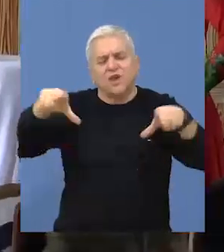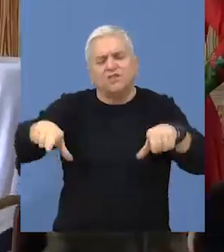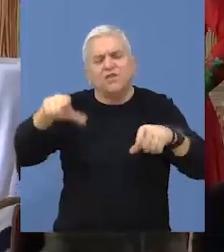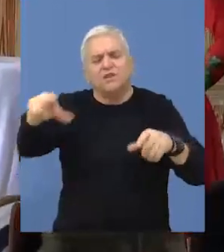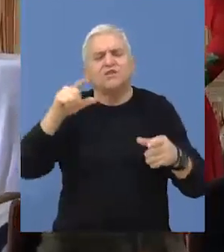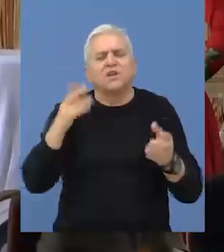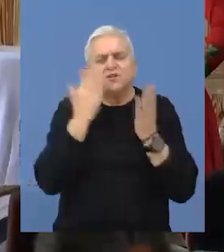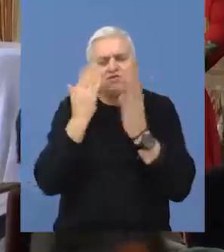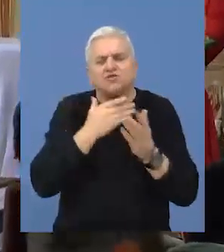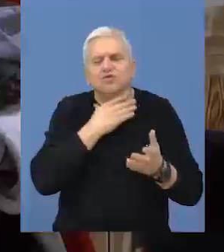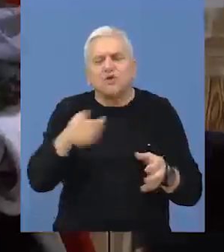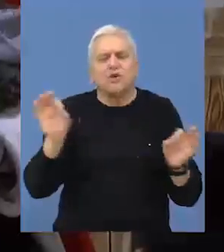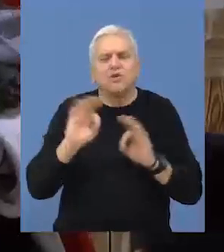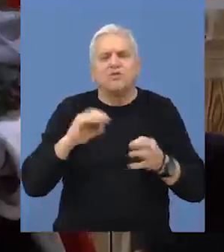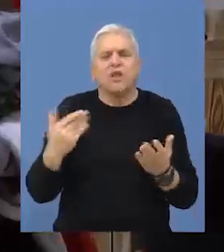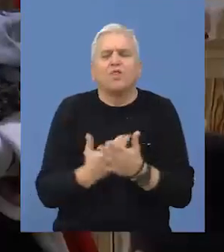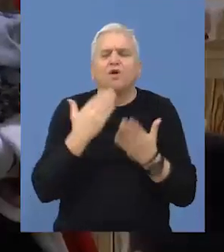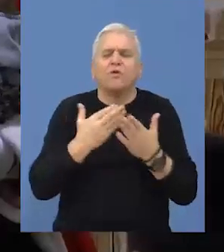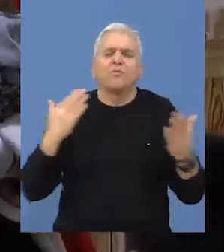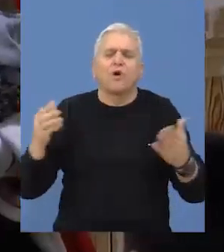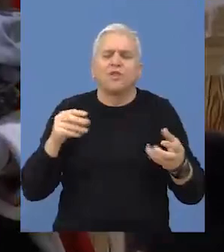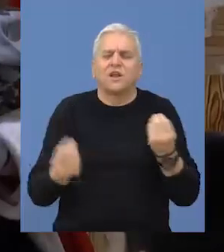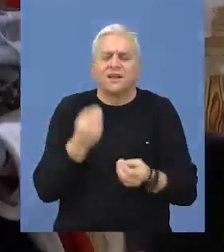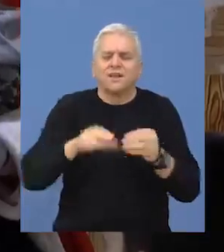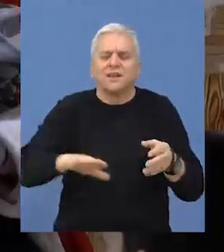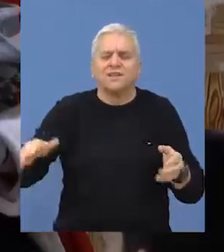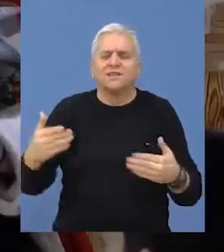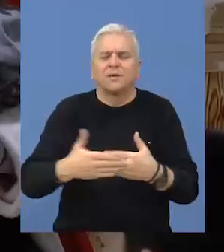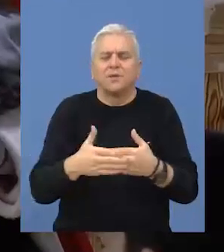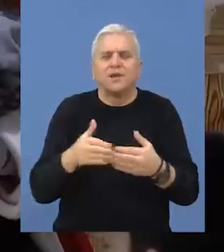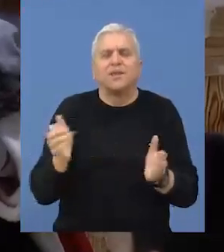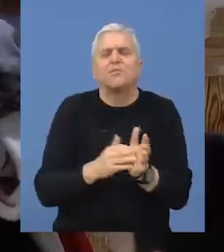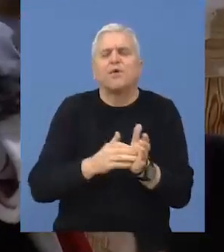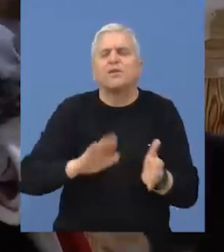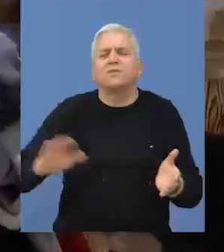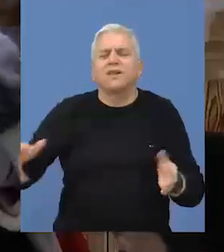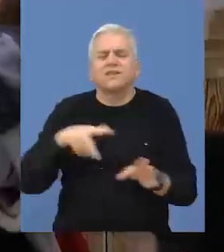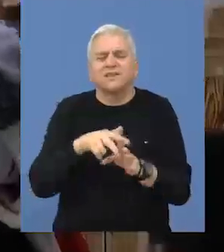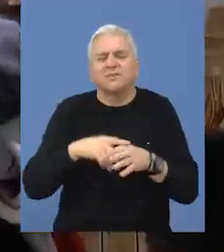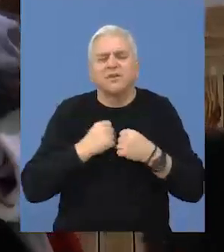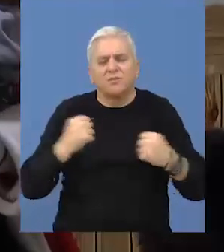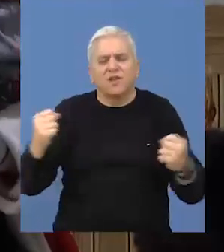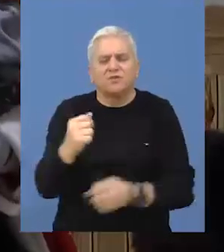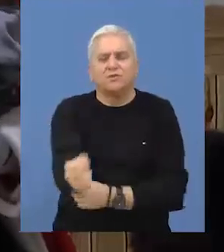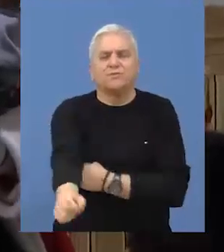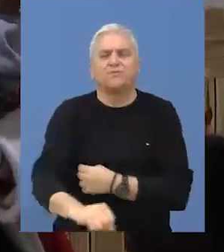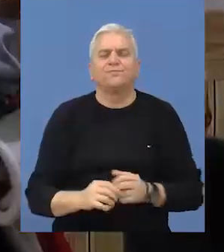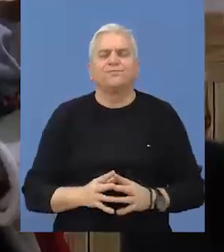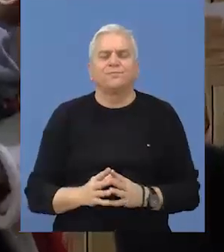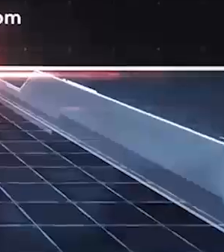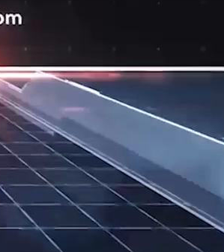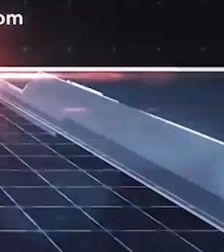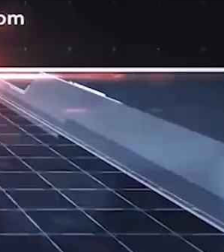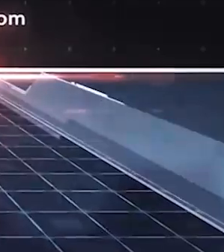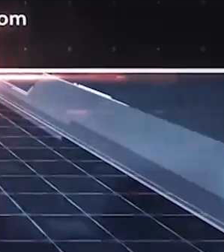škole u Dositejevoj ulici izgradila standardizovano dečje igralište prilagođeno potrebama dece sa smetnjama u razvoju.